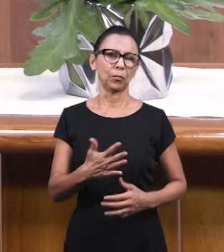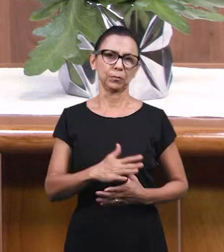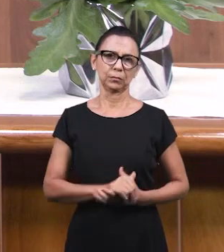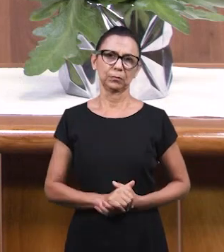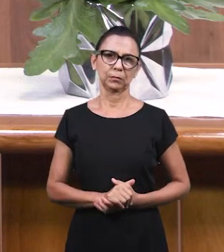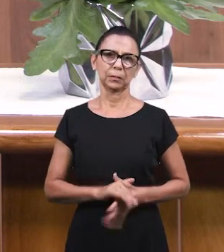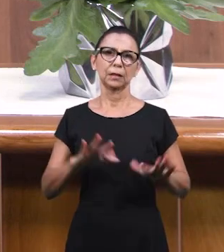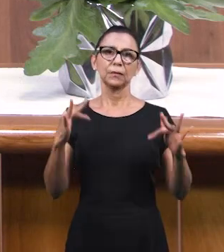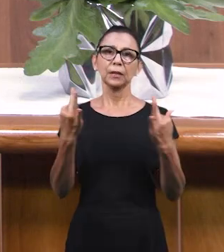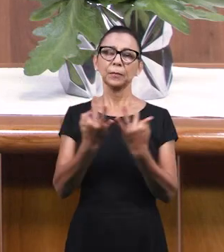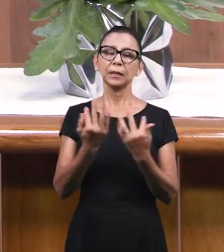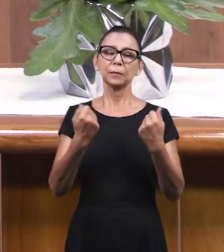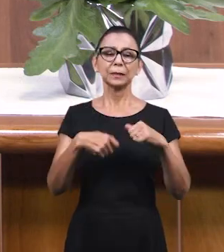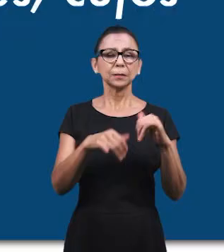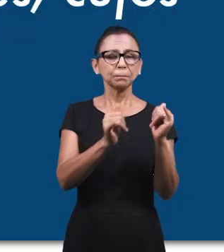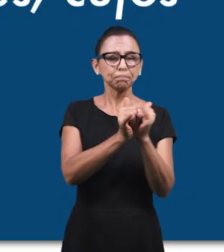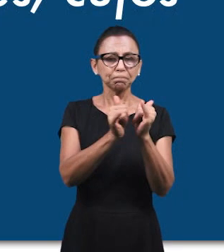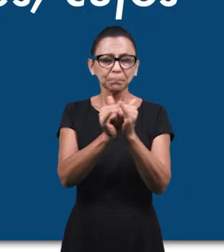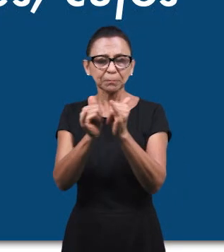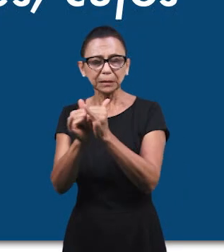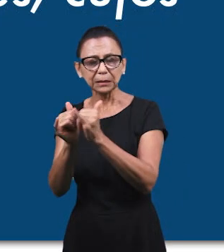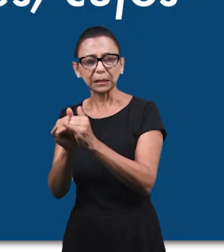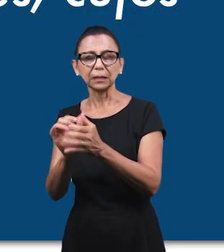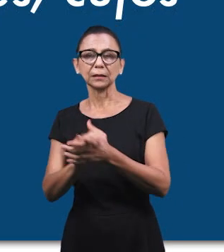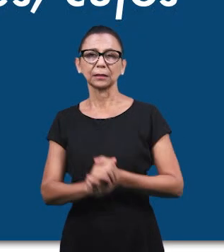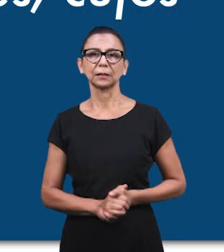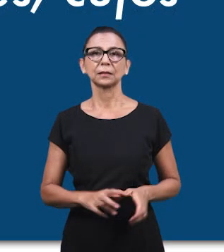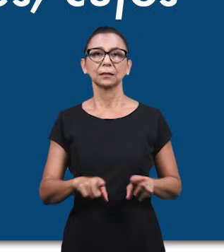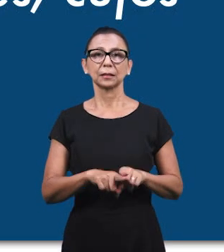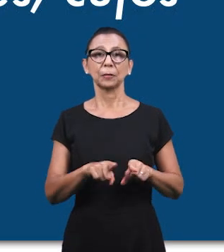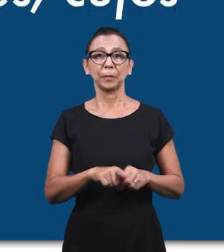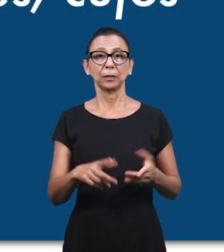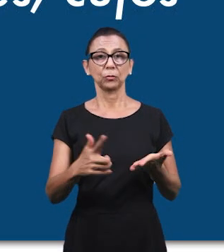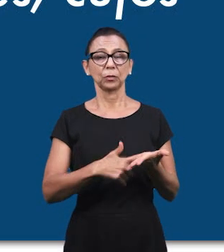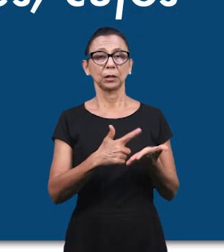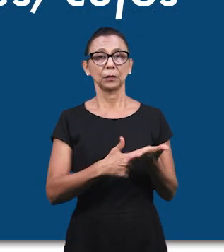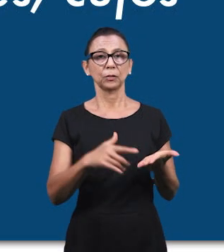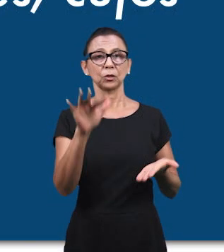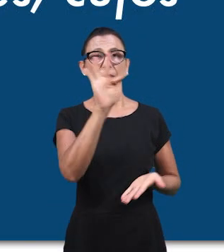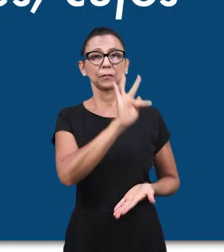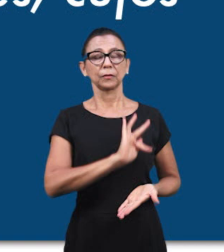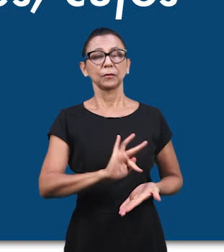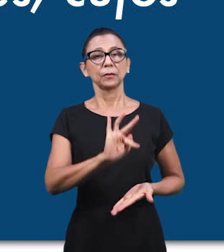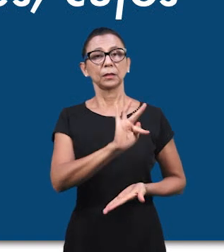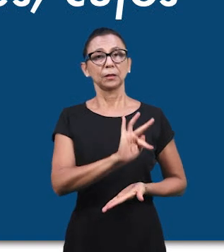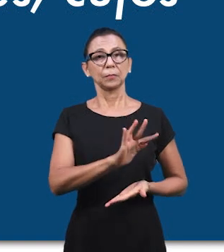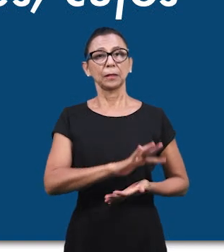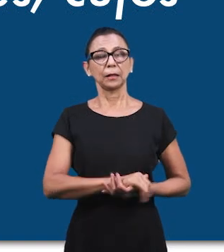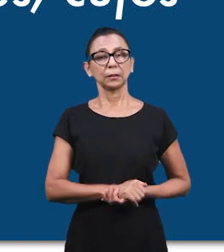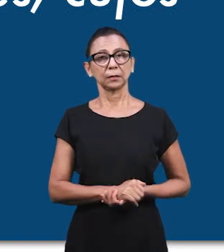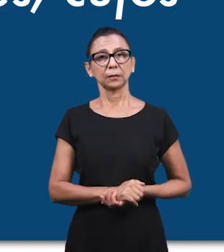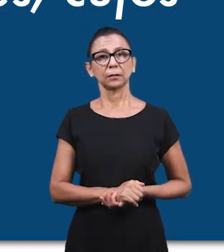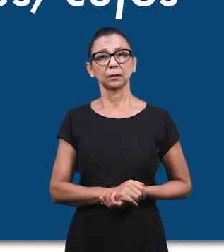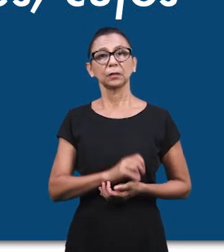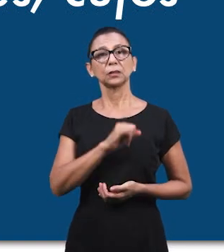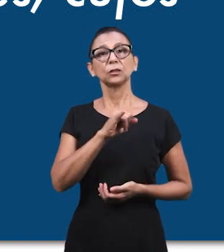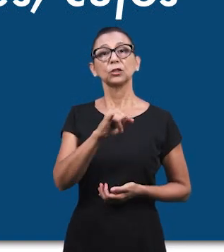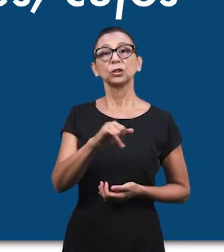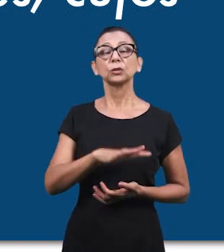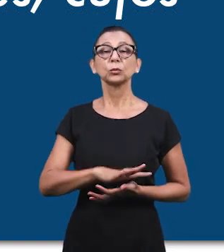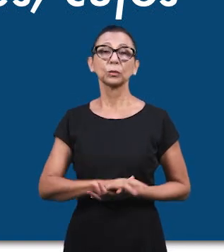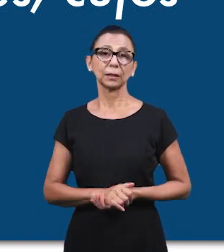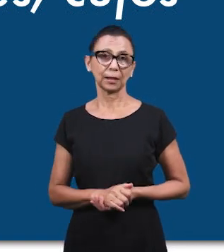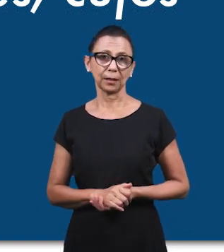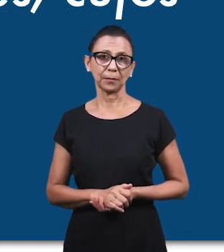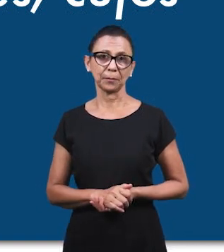в семье. Апостол Павел говорит филиппийцам. Я молю вас.